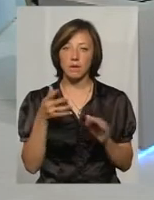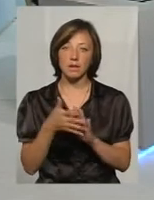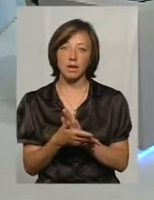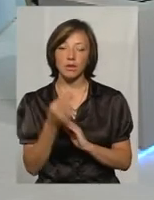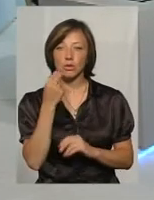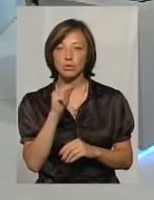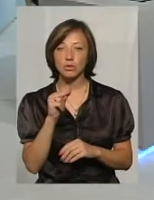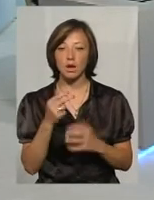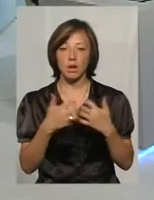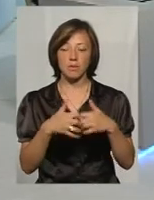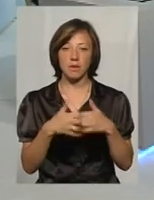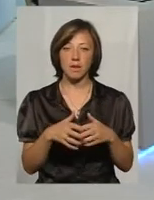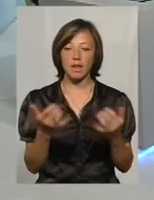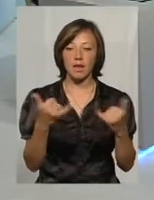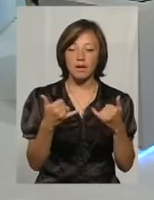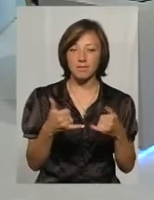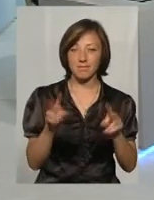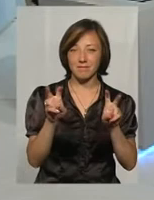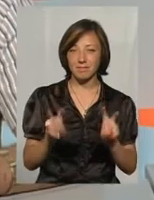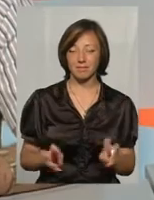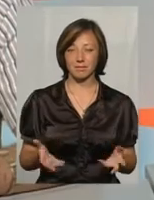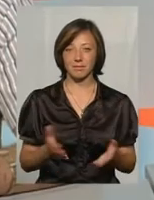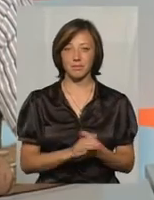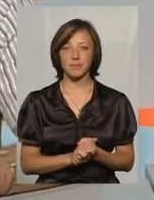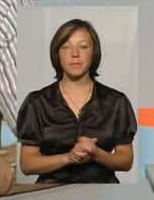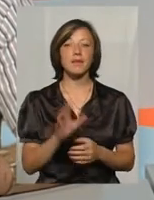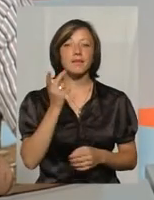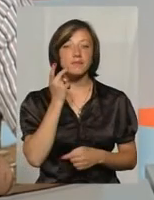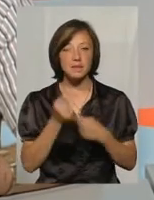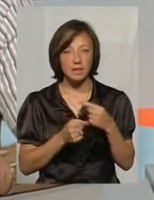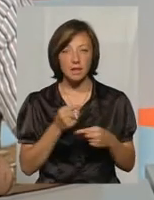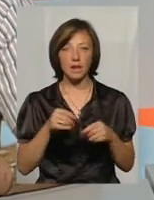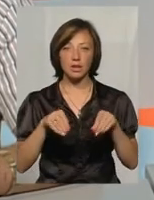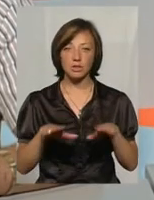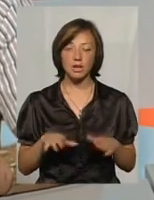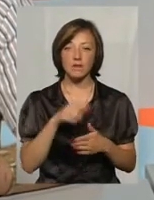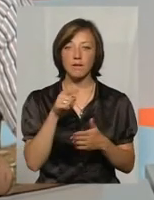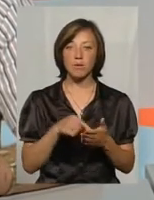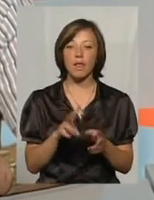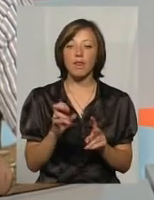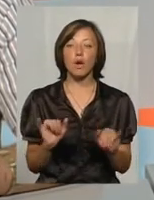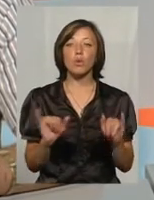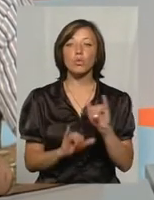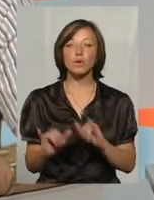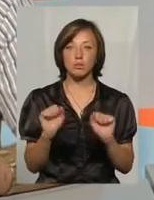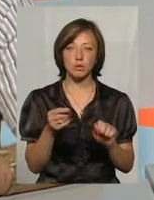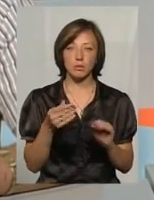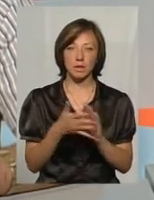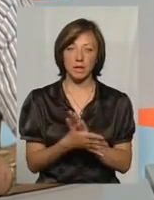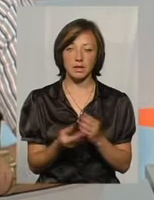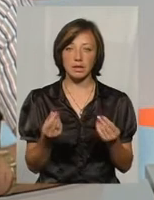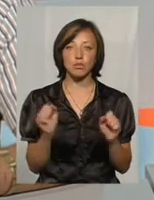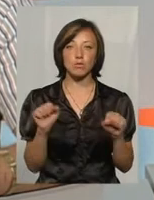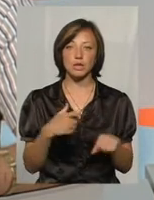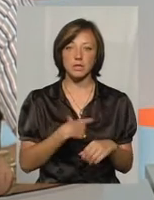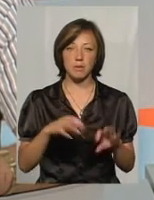на лучший діалізат, на ретропоітину і т.д. т.е. завжди решається питання, на що ми можемо потратити гроші, що ми